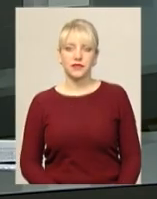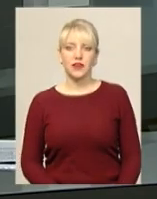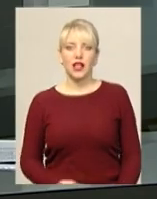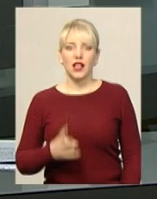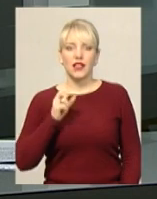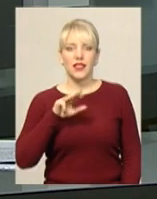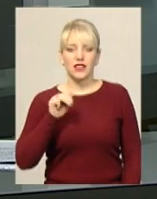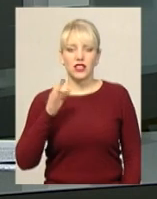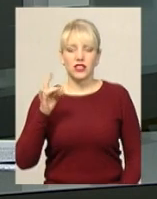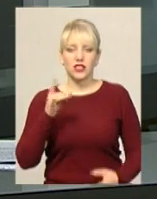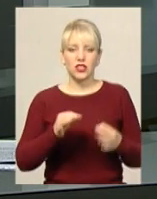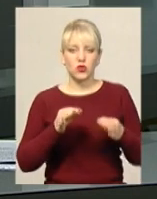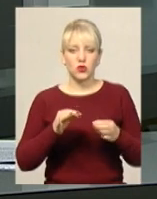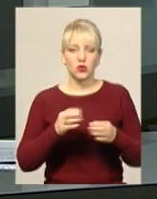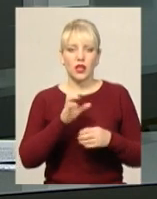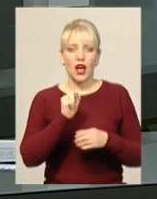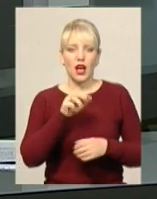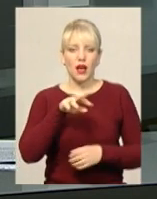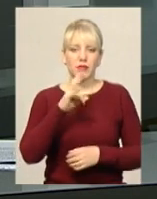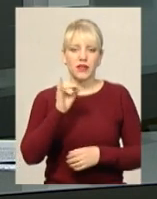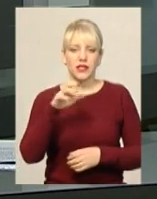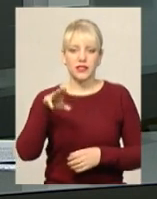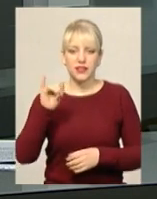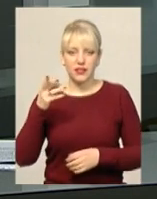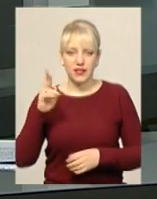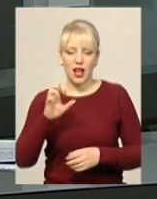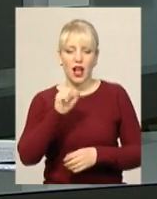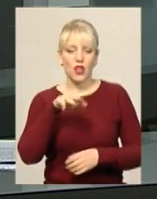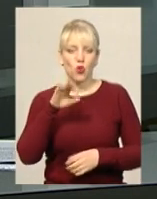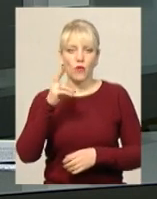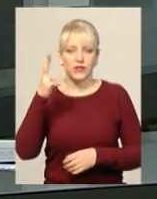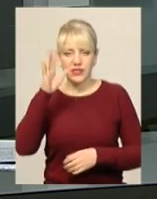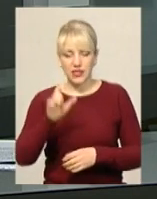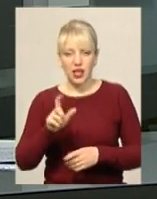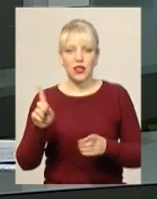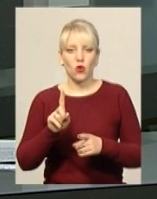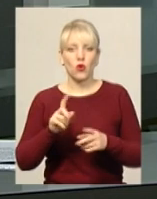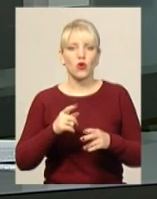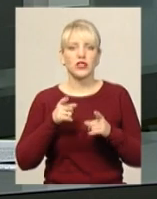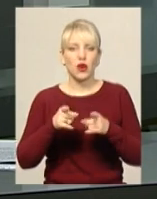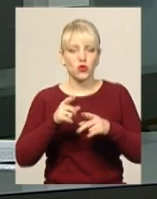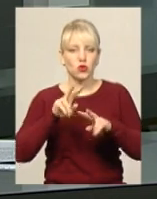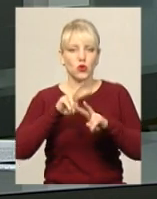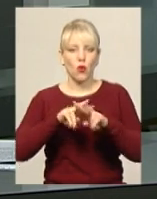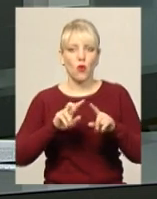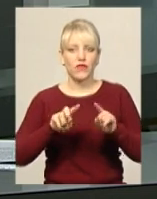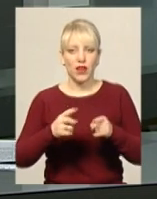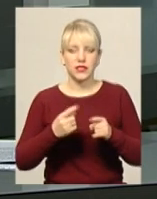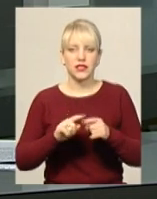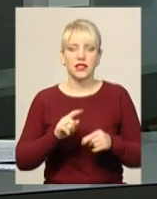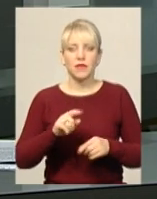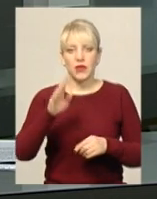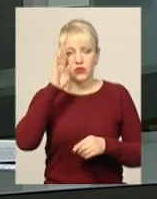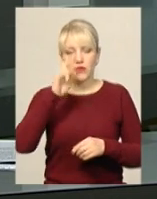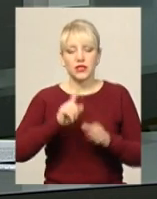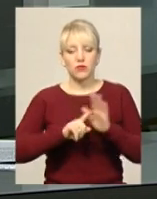Нетішинський суд амністував АТОвця, якому загрожувало ув'язнення. Про це повідомили в апеляційному суді Хмельницької області. Чоловіка спочатку